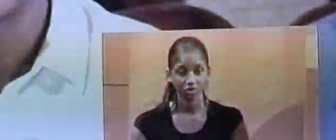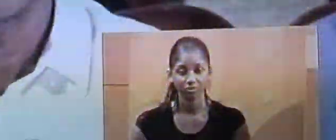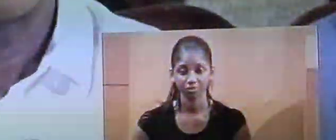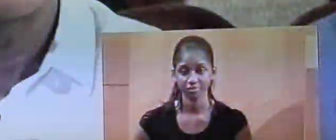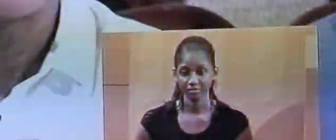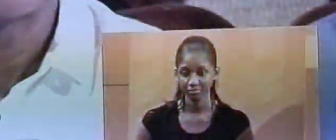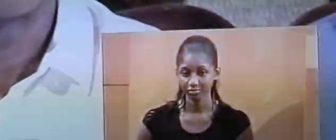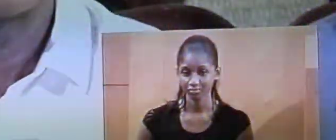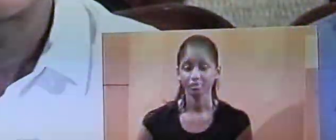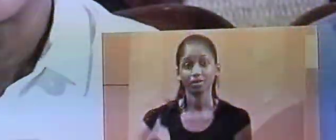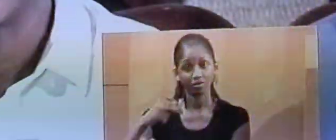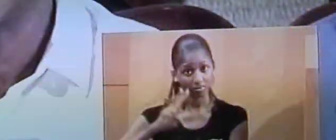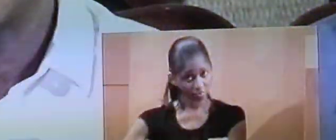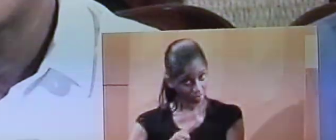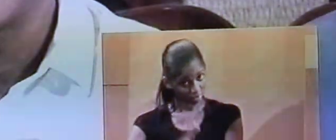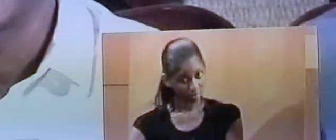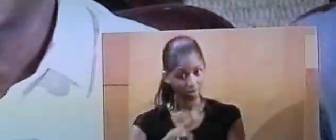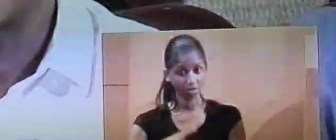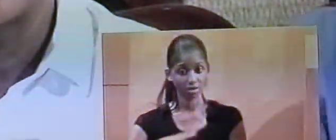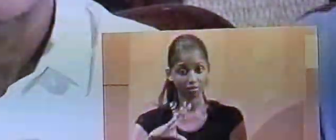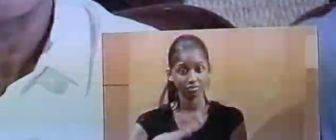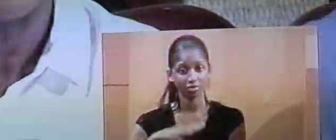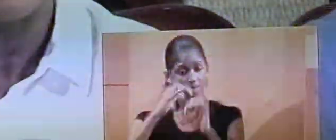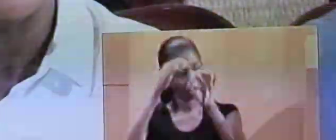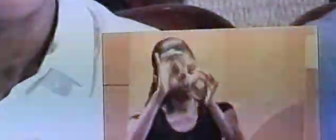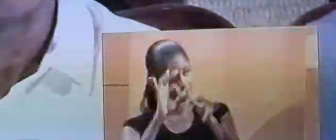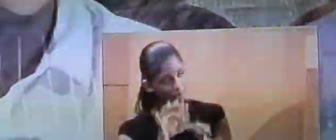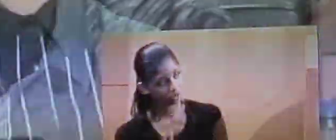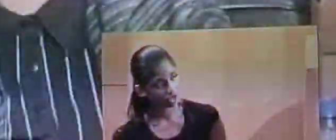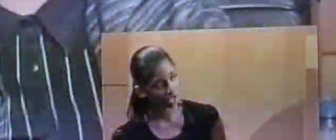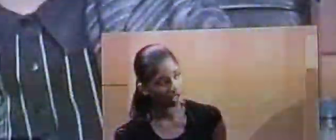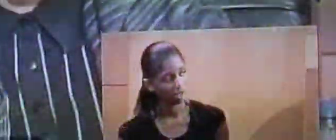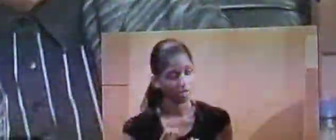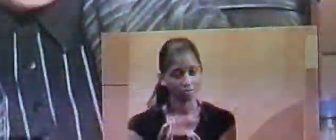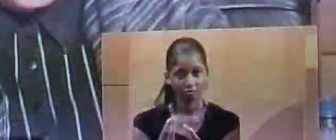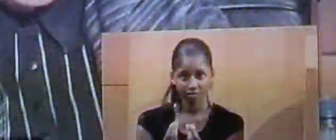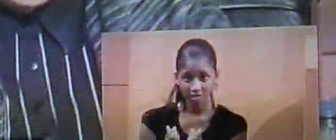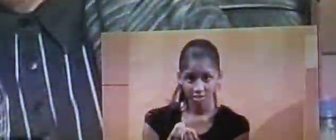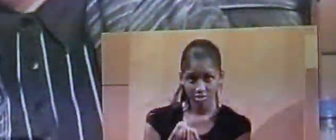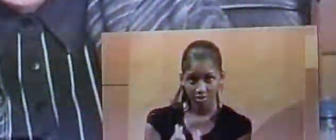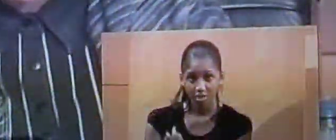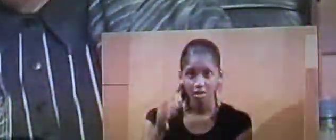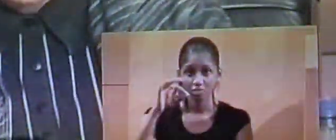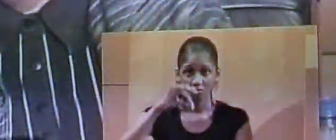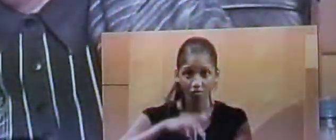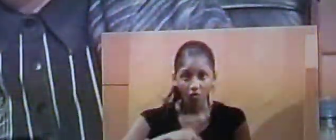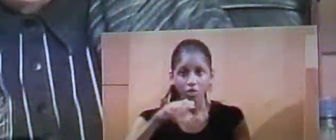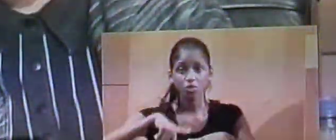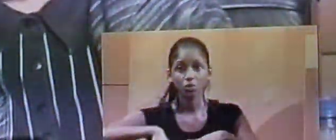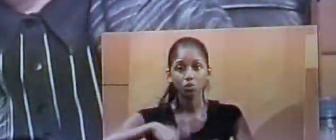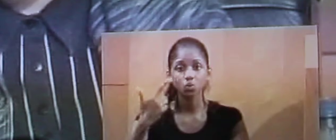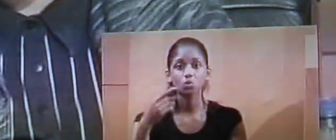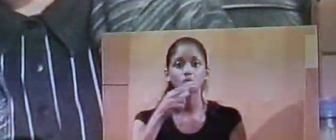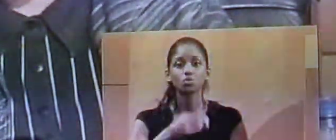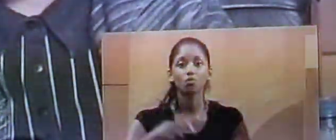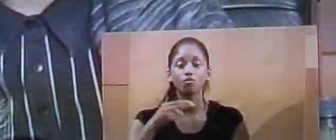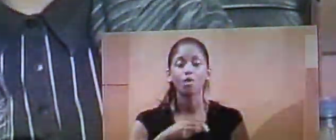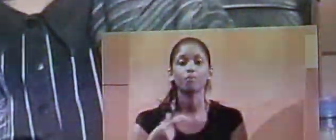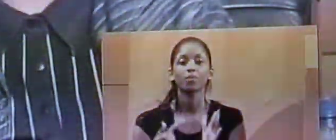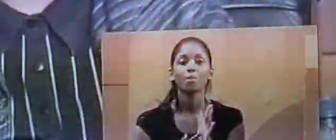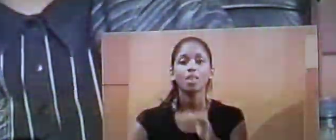il y a un règlement financier qui a été adopté le 12 novembre 2009,